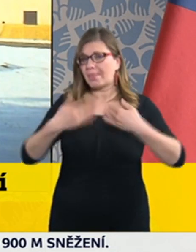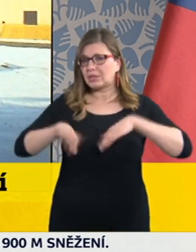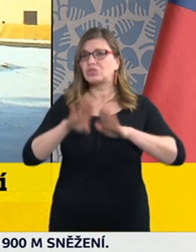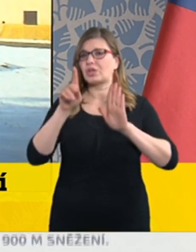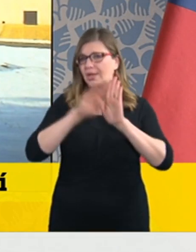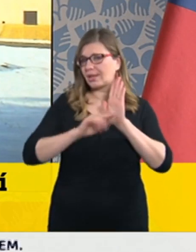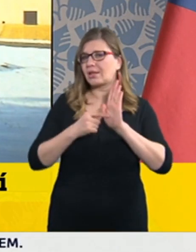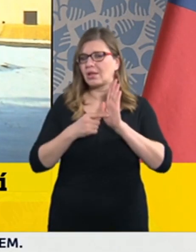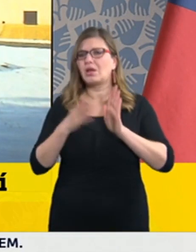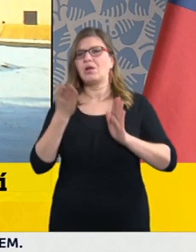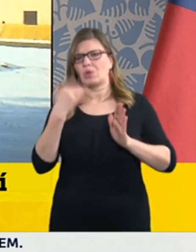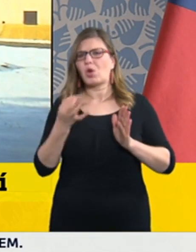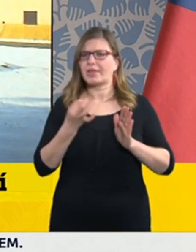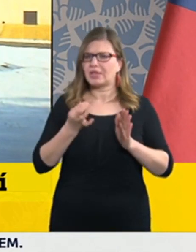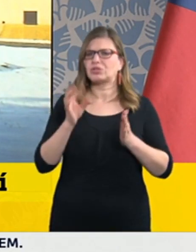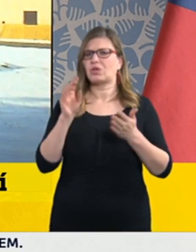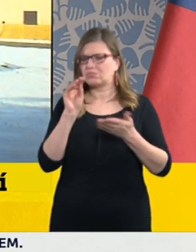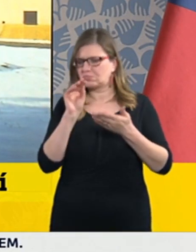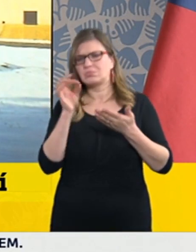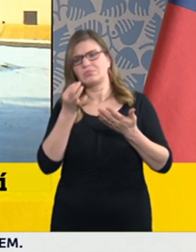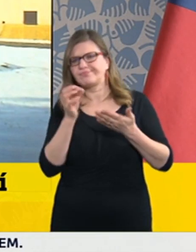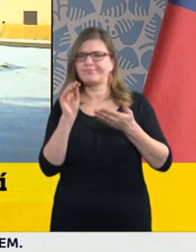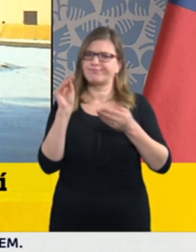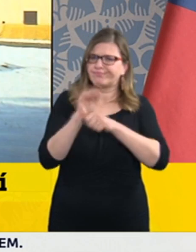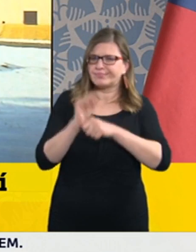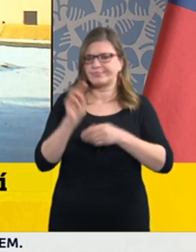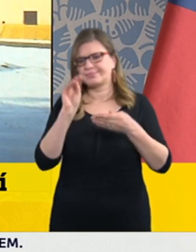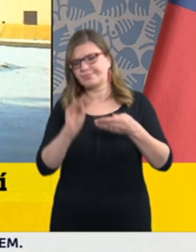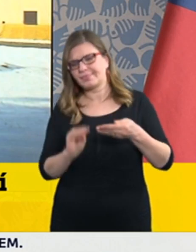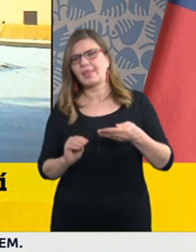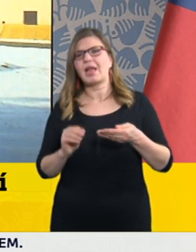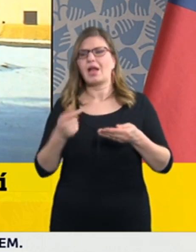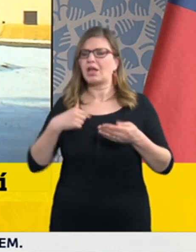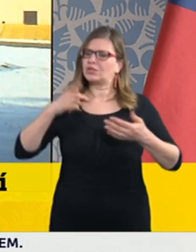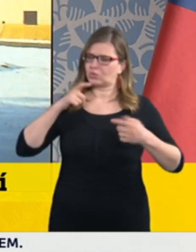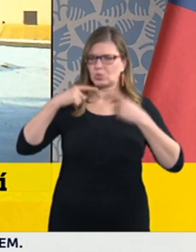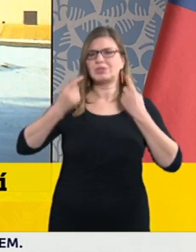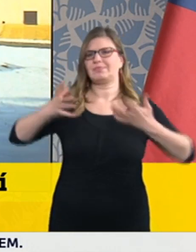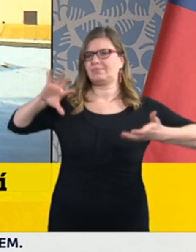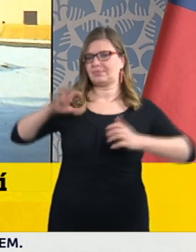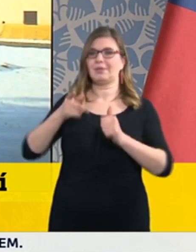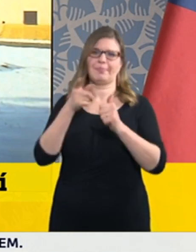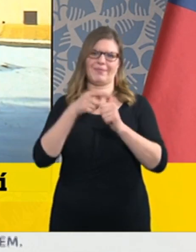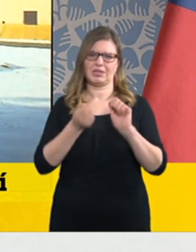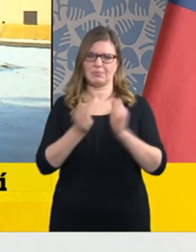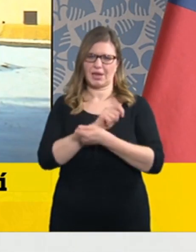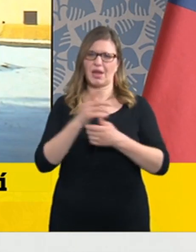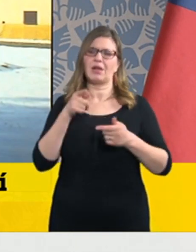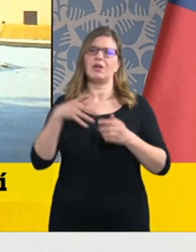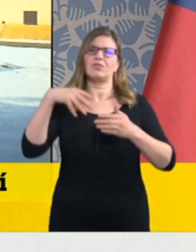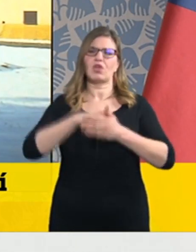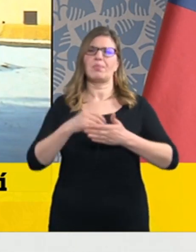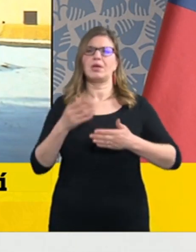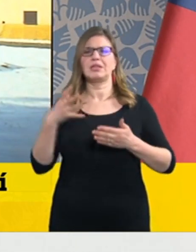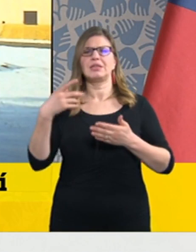já se pokusím přesumarizovat. Jedna změna je právě v tom v tom rekreáčním objektu, kdy my nařizujeme, aby v